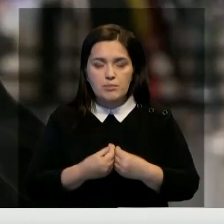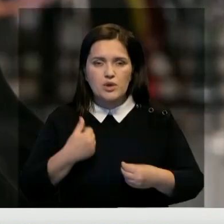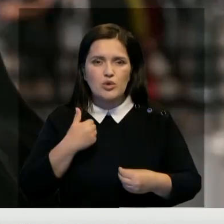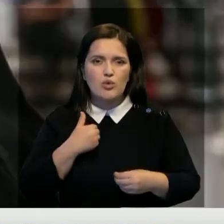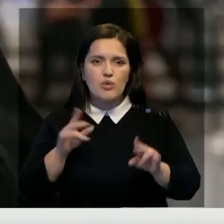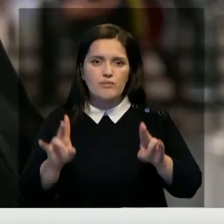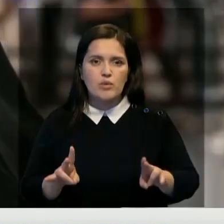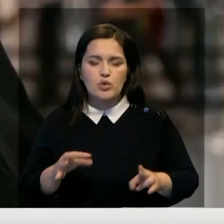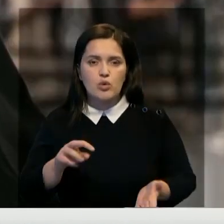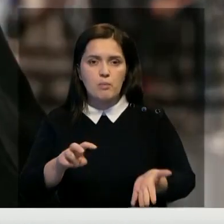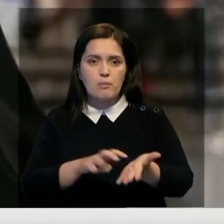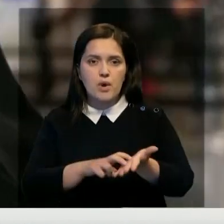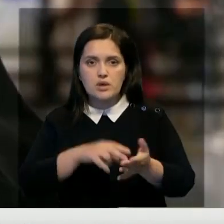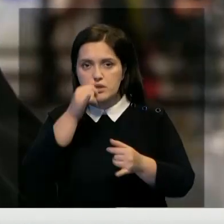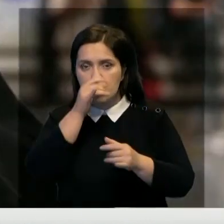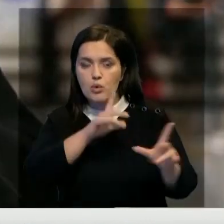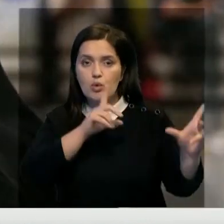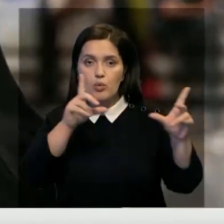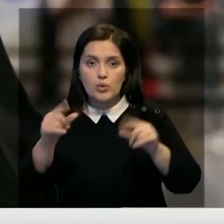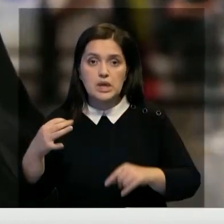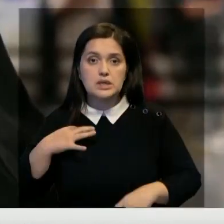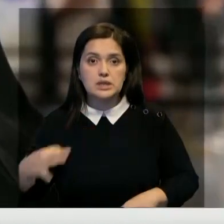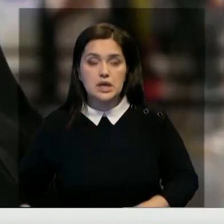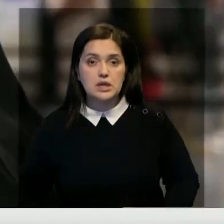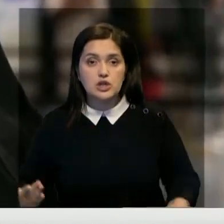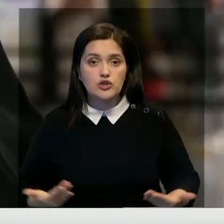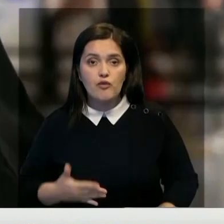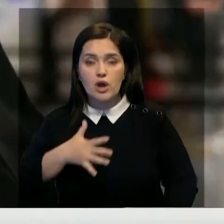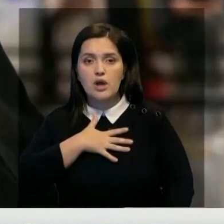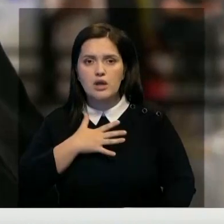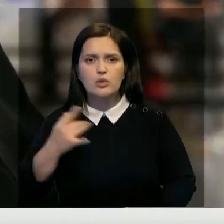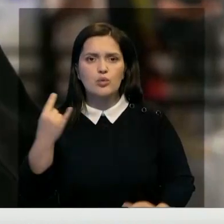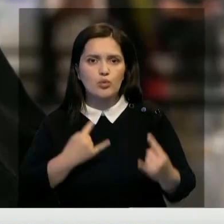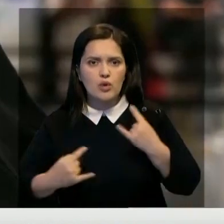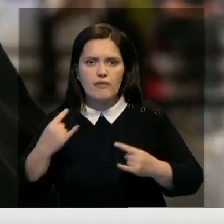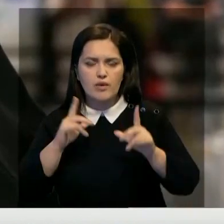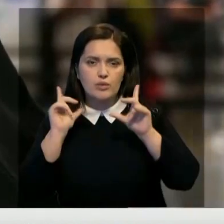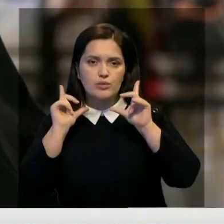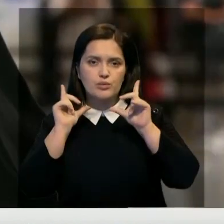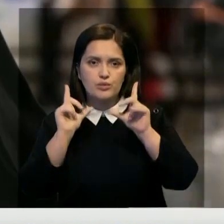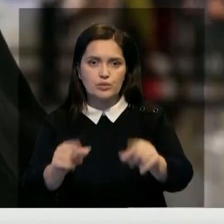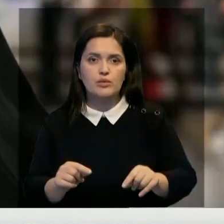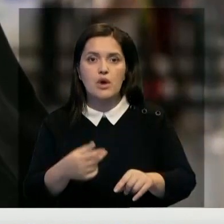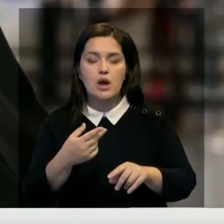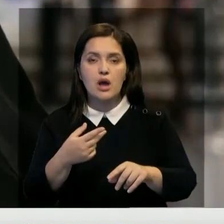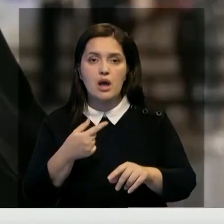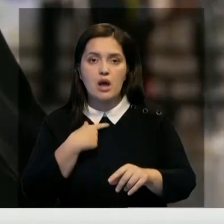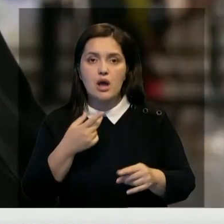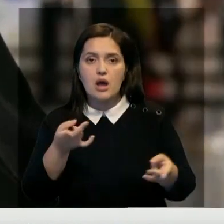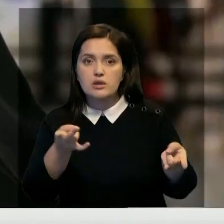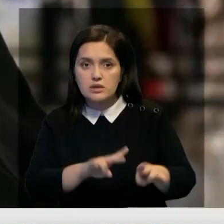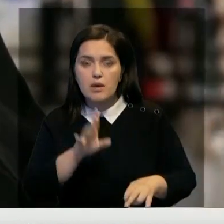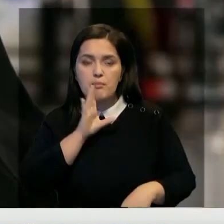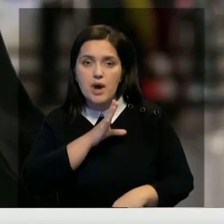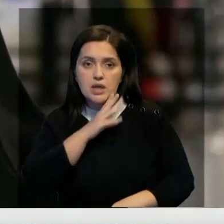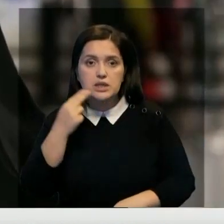подольше, но боялась, что не смогу улететь. А сын, который живет в Канаде, уговаривал меня улететь. К сожалению, мне пришлось оставить мать,